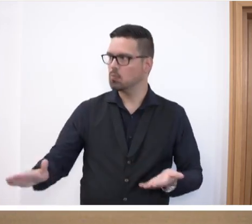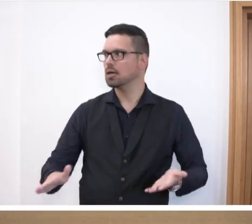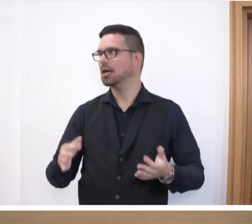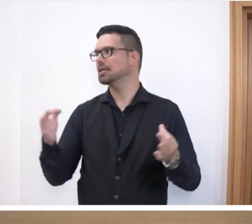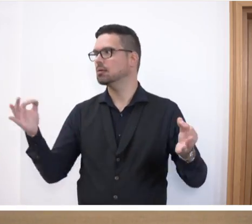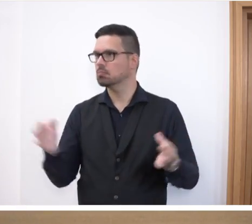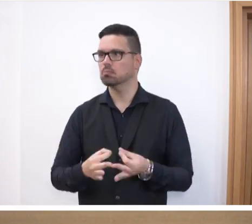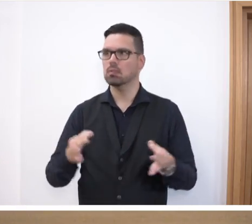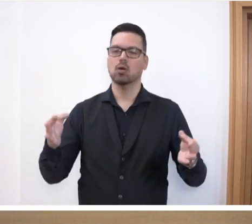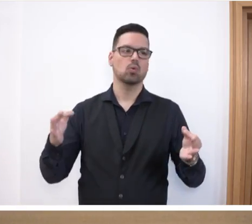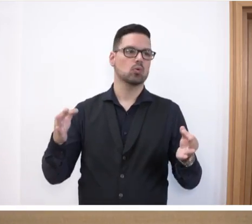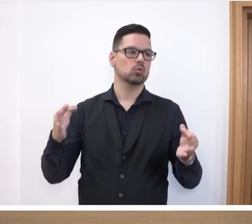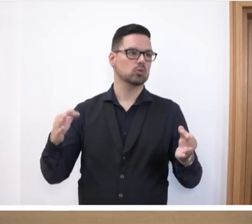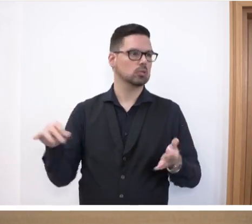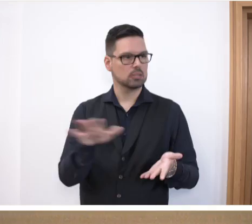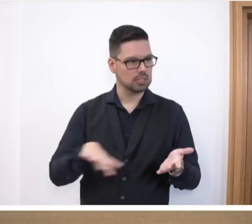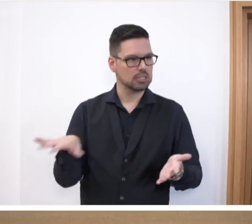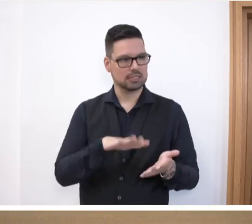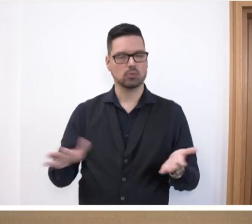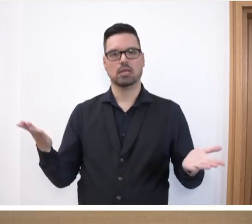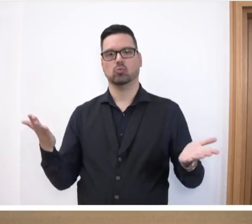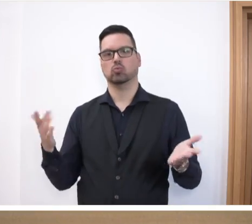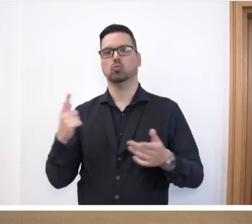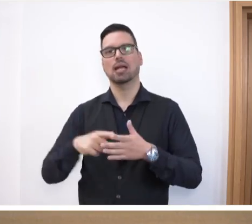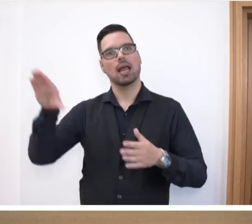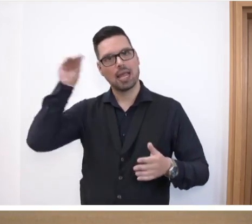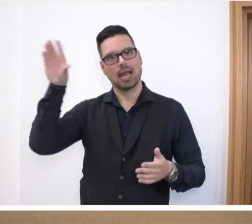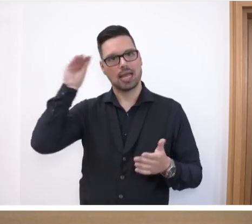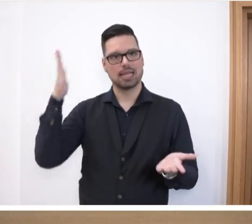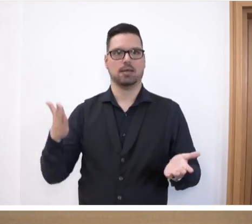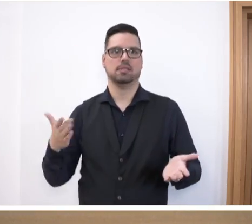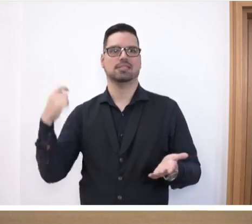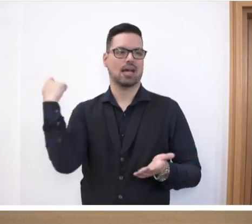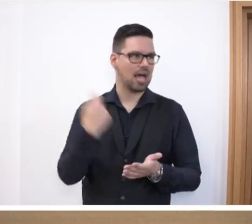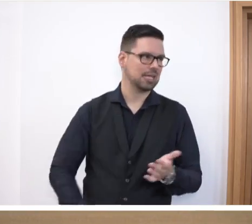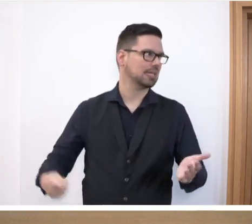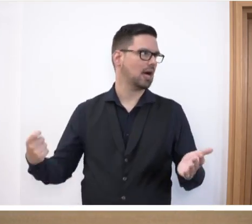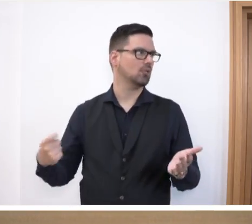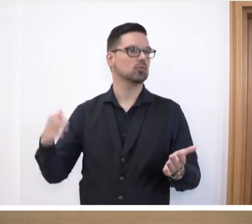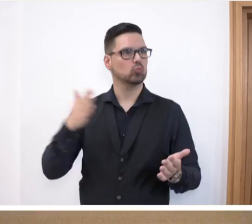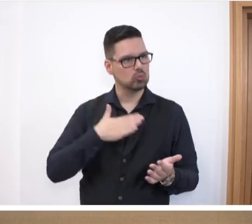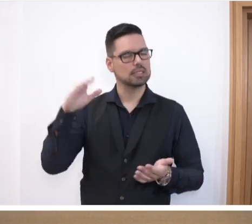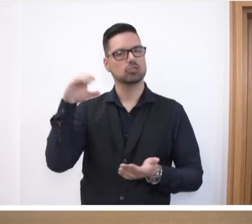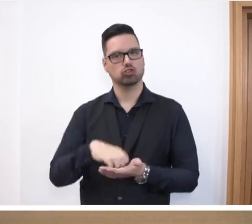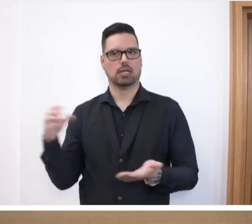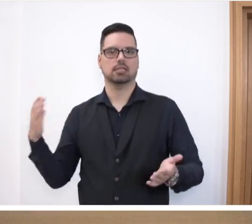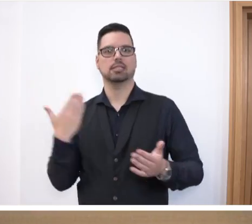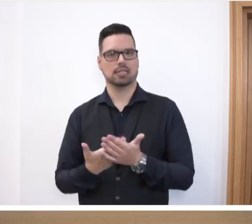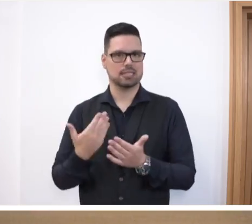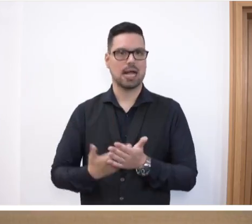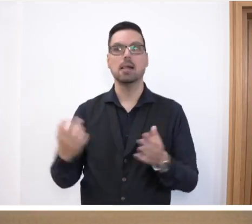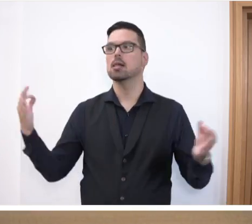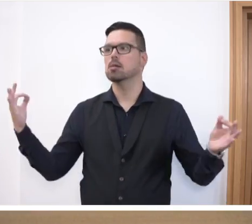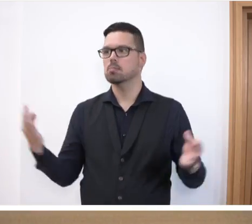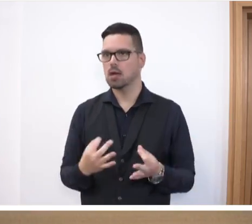brauchen den richtigen Branchenwitz und wir brauchen ein erlebnisreiches Einkaufen in unseren Städten. Deshalb brauchen wir